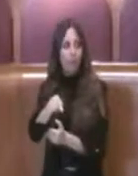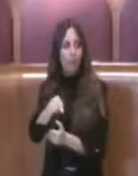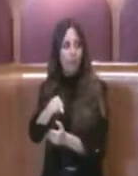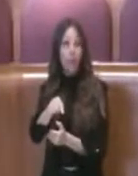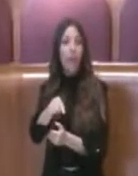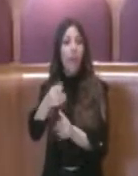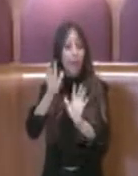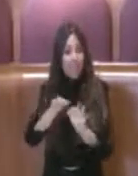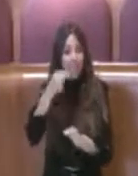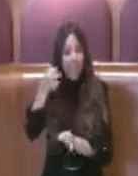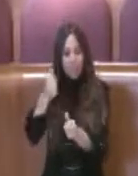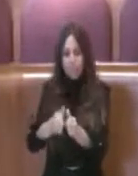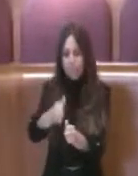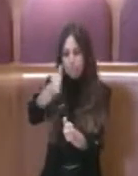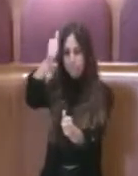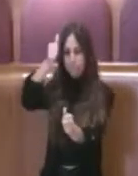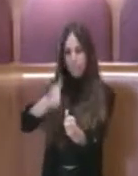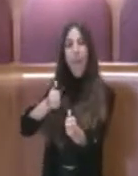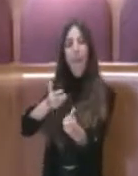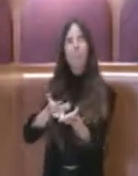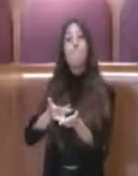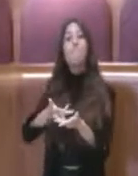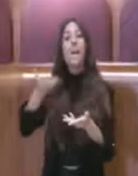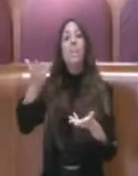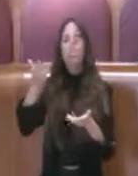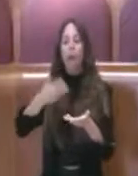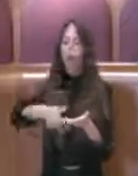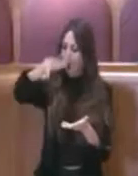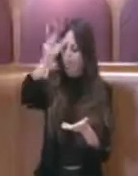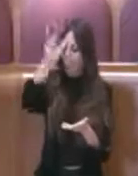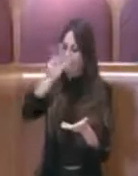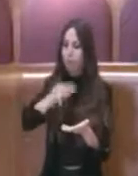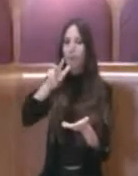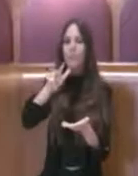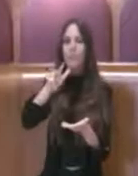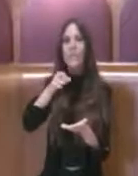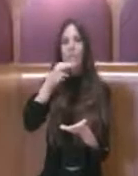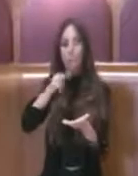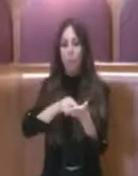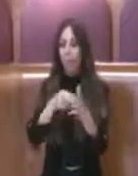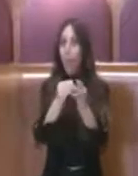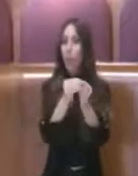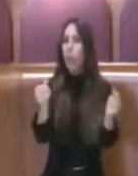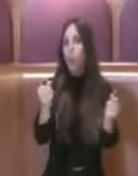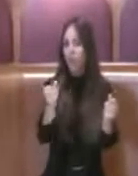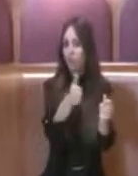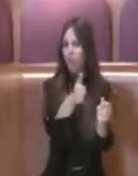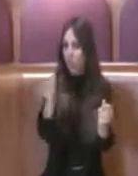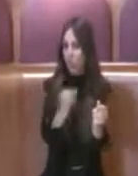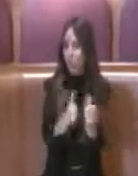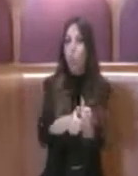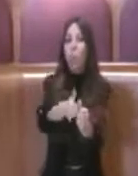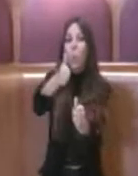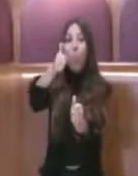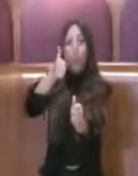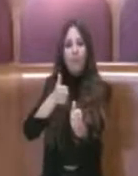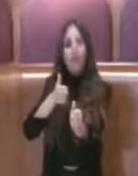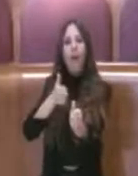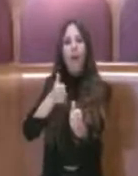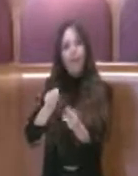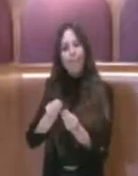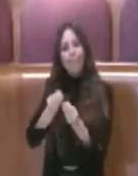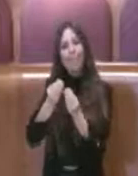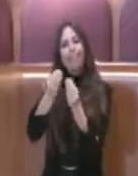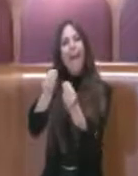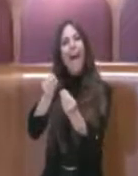scorso anno, sempre approvato a maggioranza, oltre ad aver risanato, ho sciolto quindi questo noto, un anno fa abbiamo dato in gestione